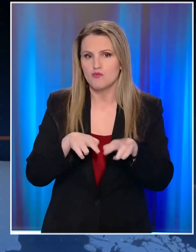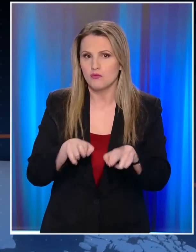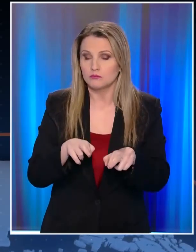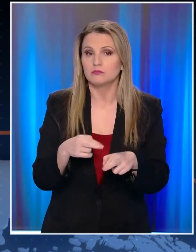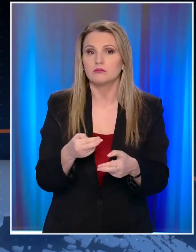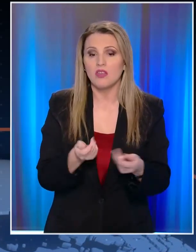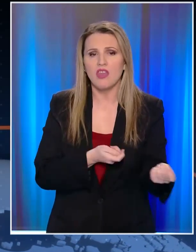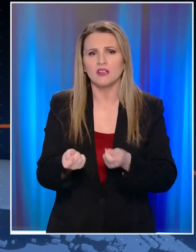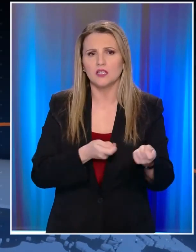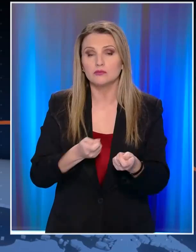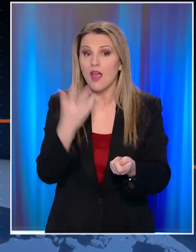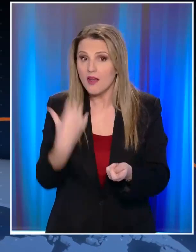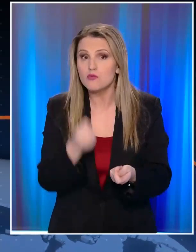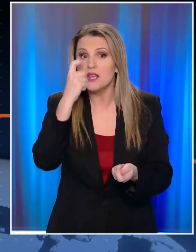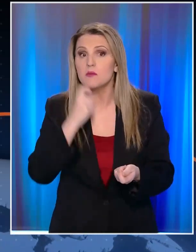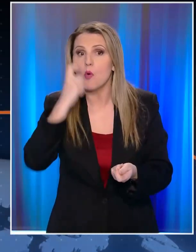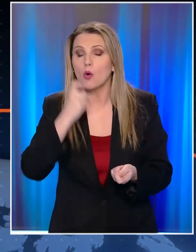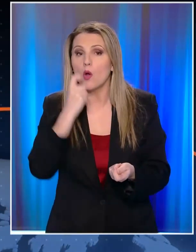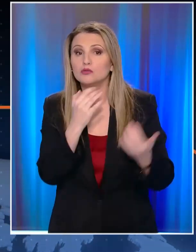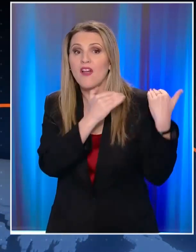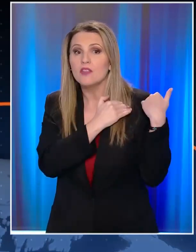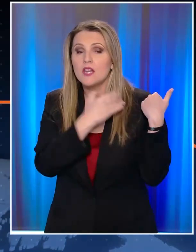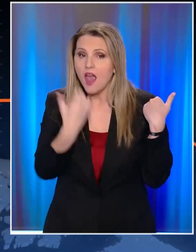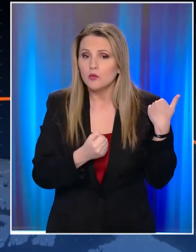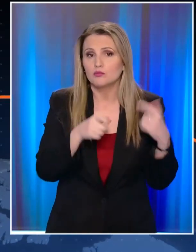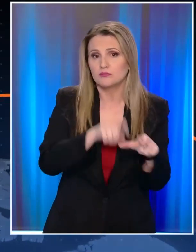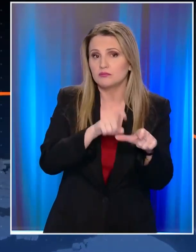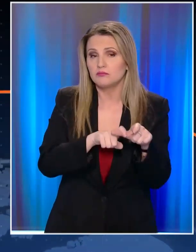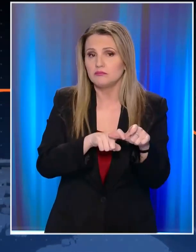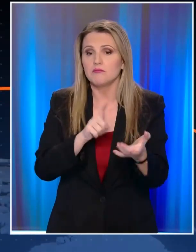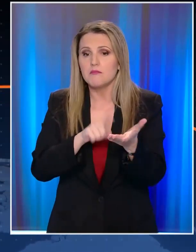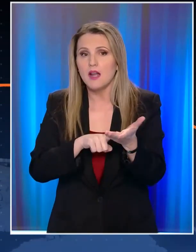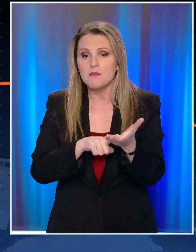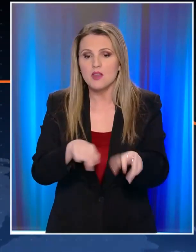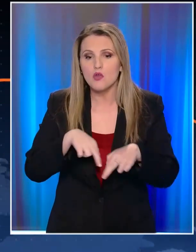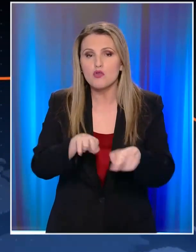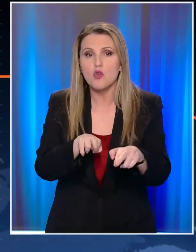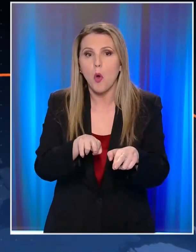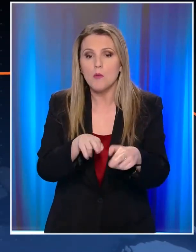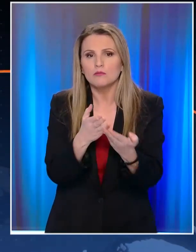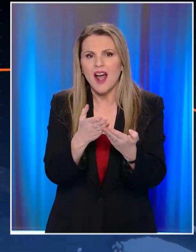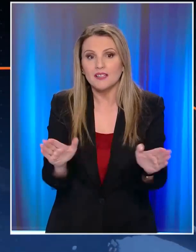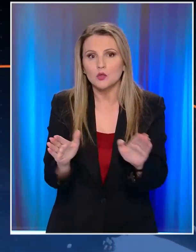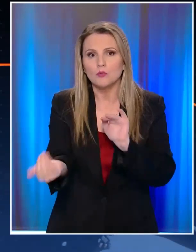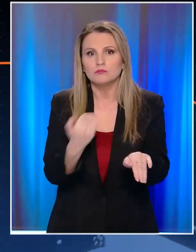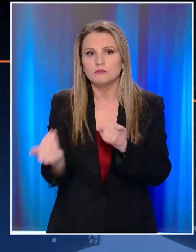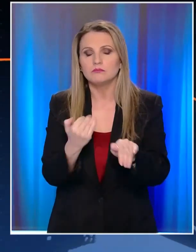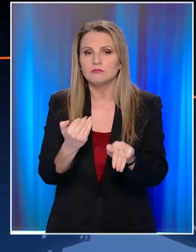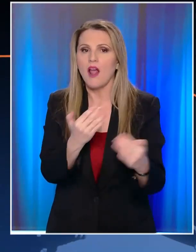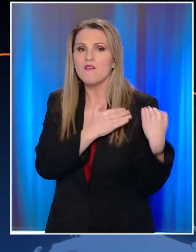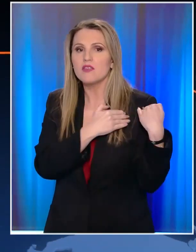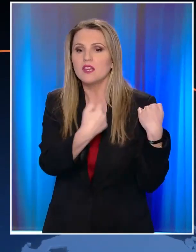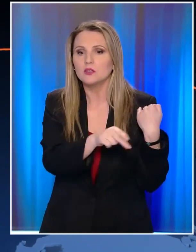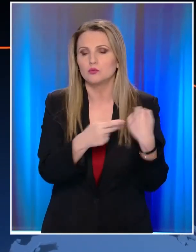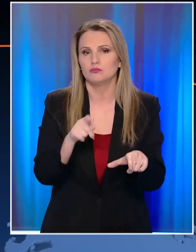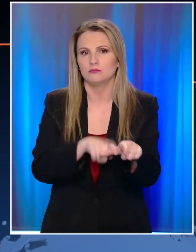υποδομές έχουν υποχρεώσεις. Με πρώτη, να μπορούν να κρατούν το δρόμο ευθύνης τους ανοιχτό. Αυτό